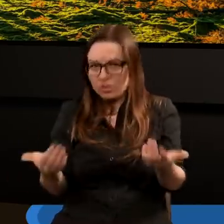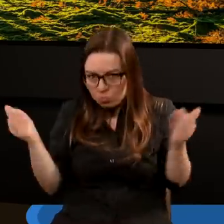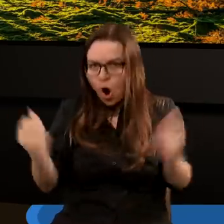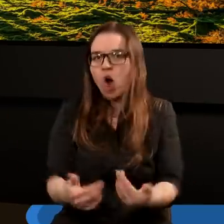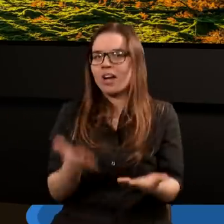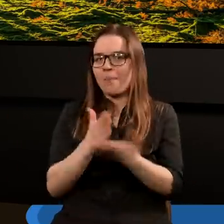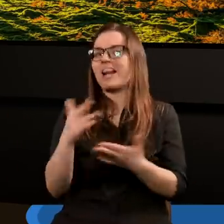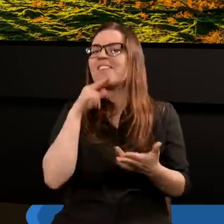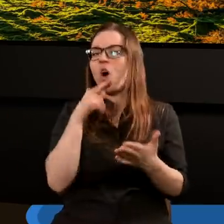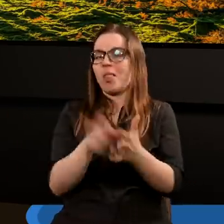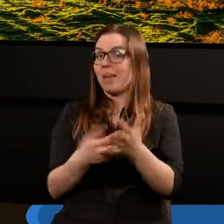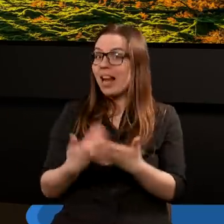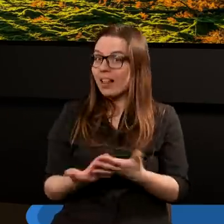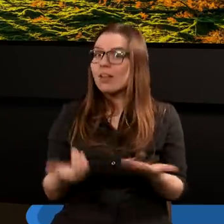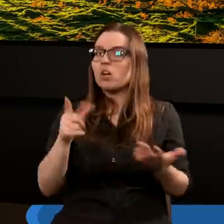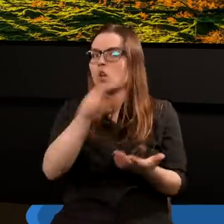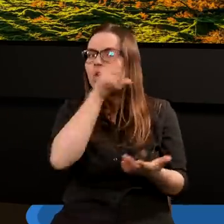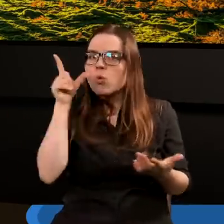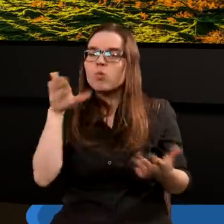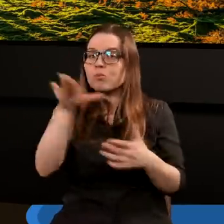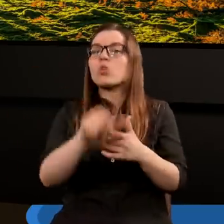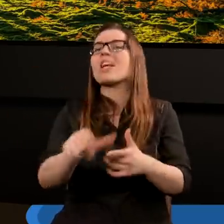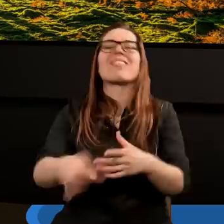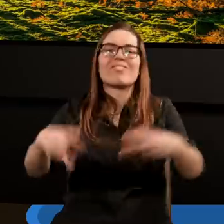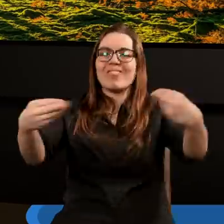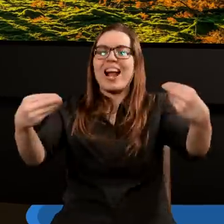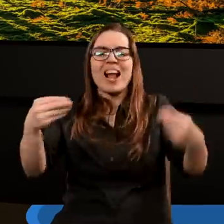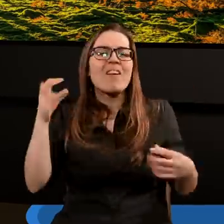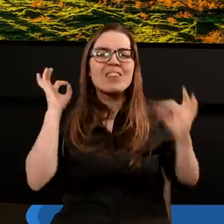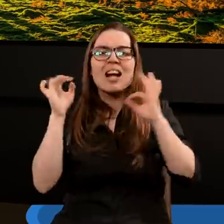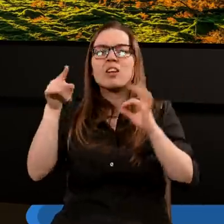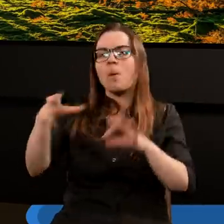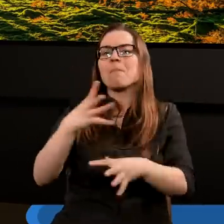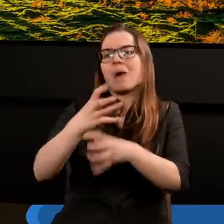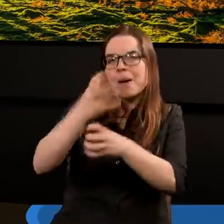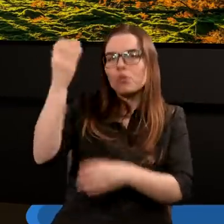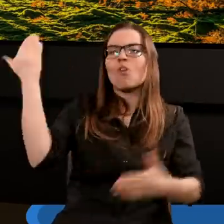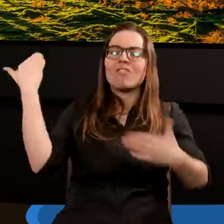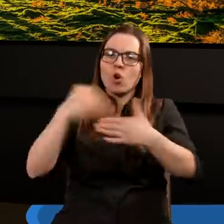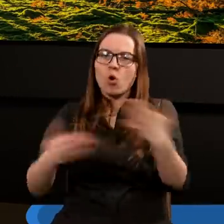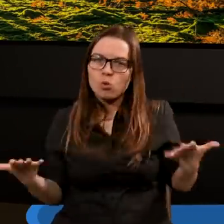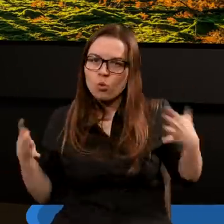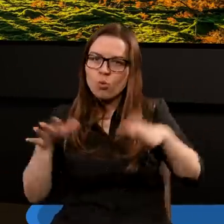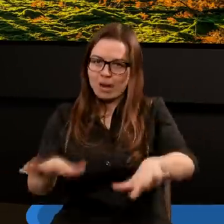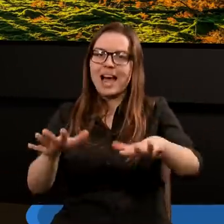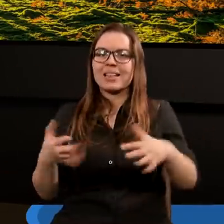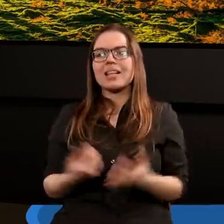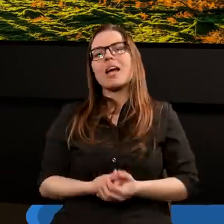Więc to tak naprawdę dla ludu Bożego jest dobra wiadomość, tak? Że ten Babylon w końcu upadnie.